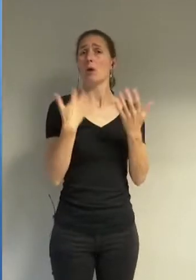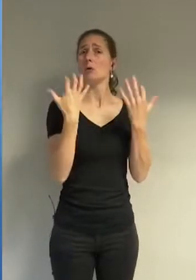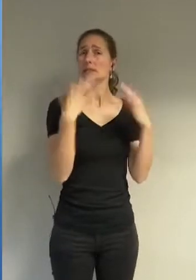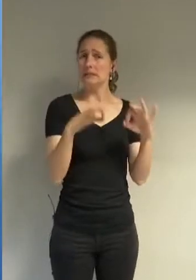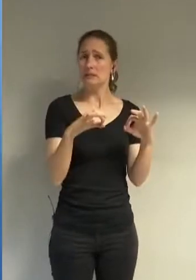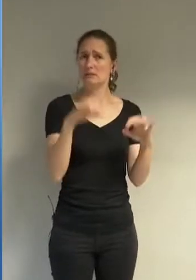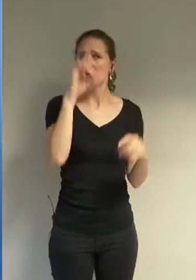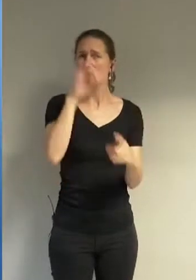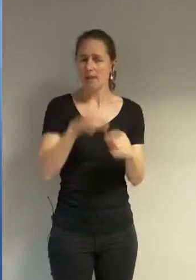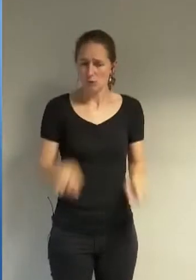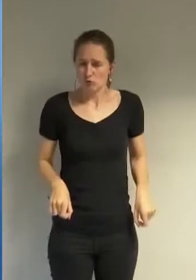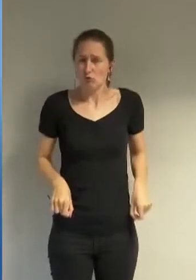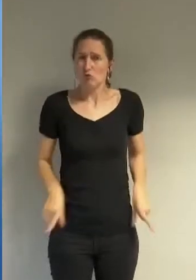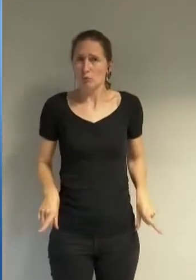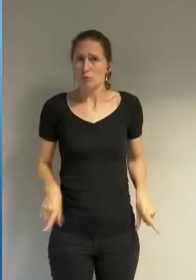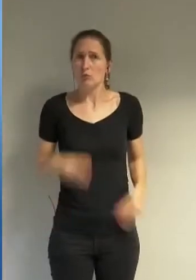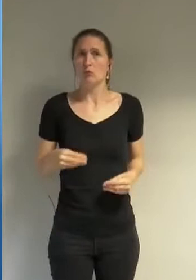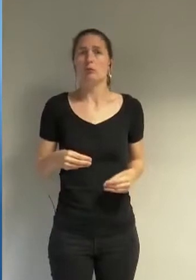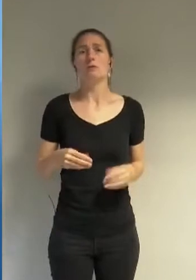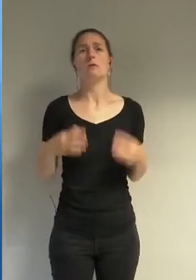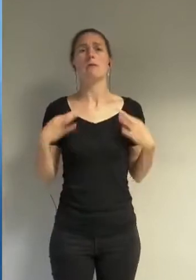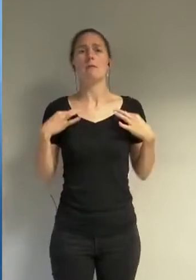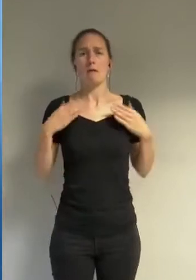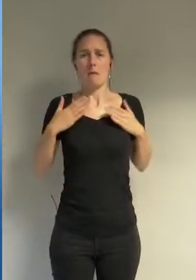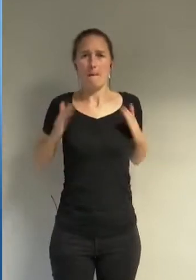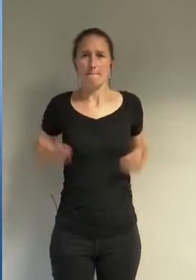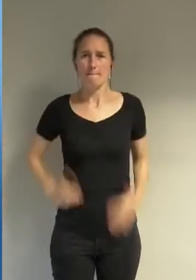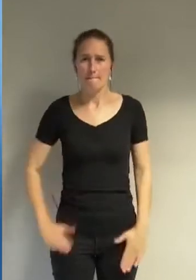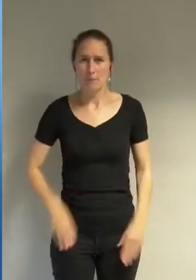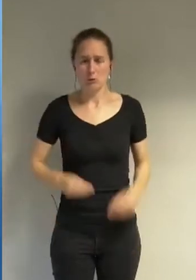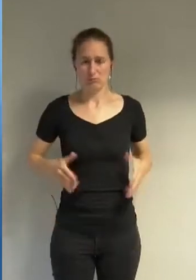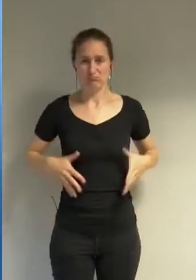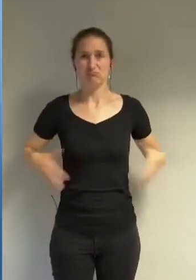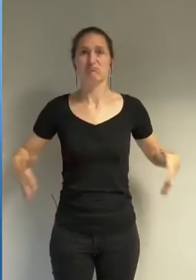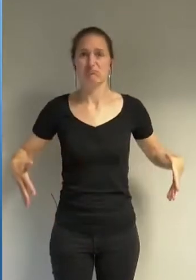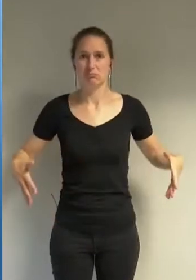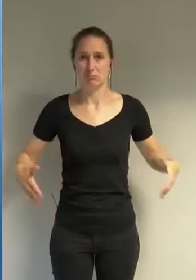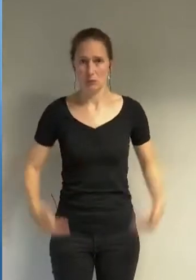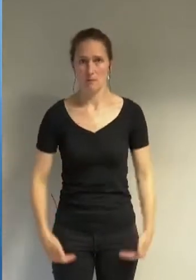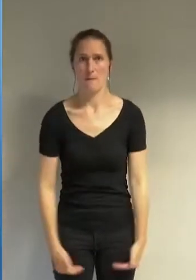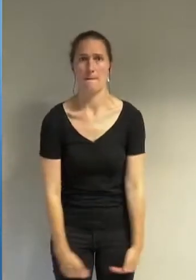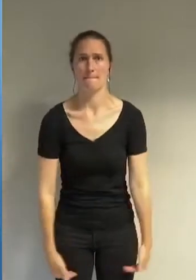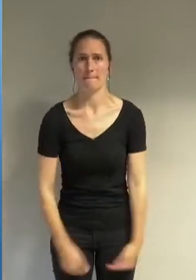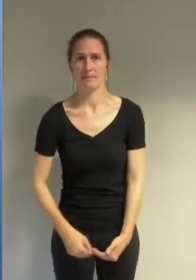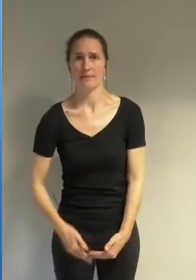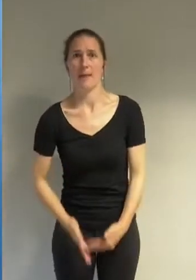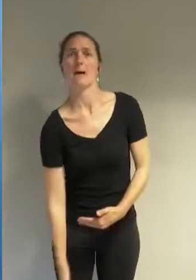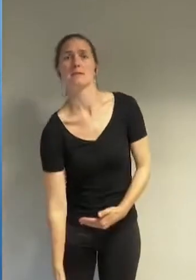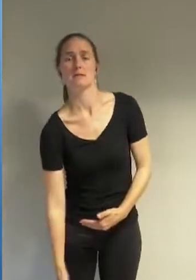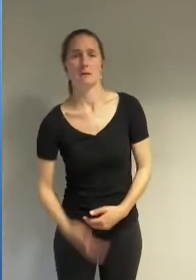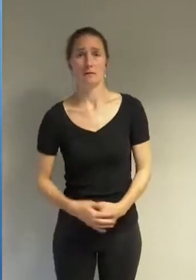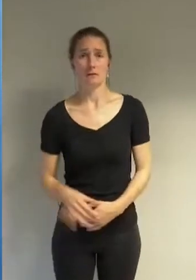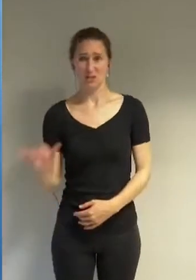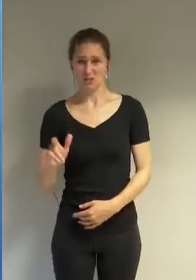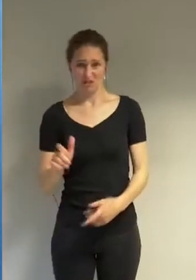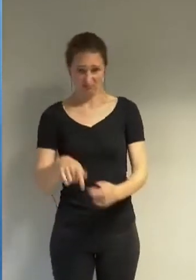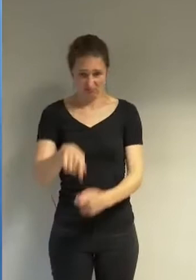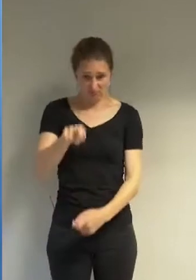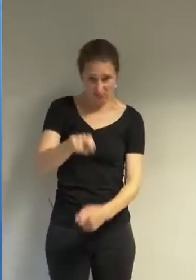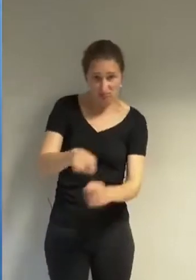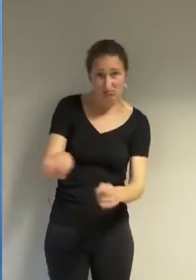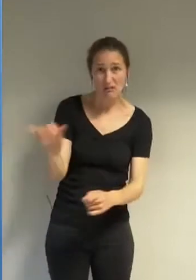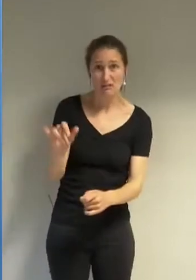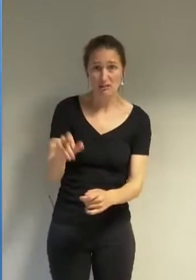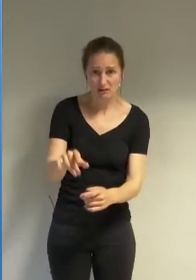plus exactement les tenues près du corps et ou non près du corps plus long que la mi-cuisse qui va être en charge de vérifier